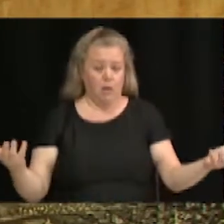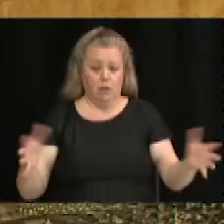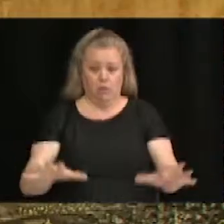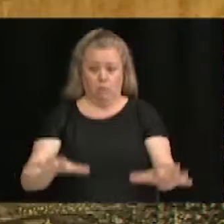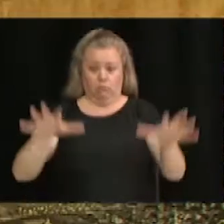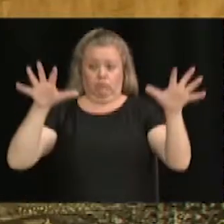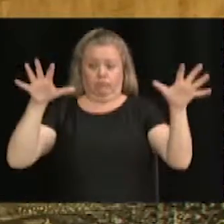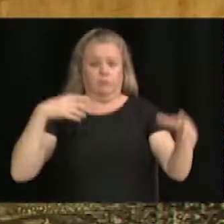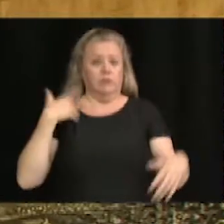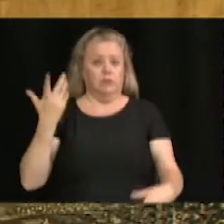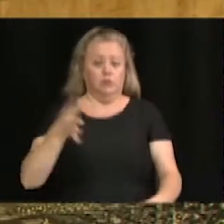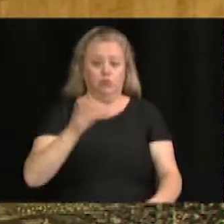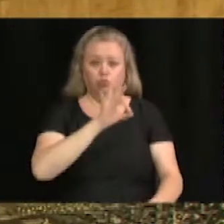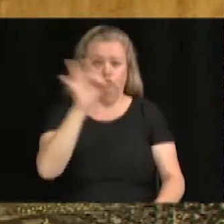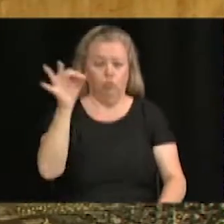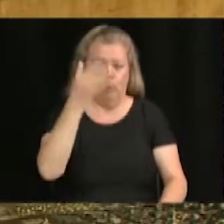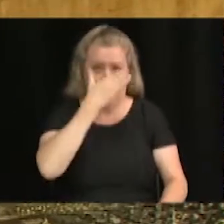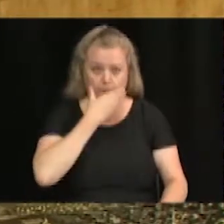plantes, la décoration.